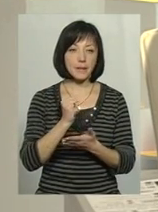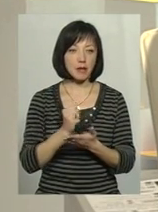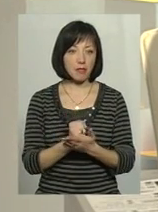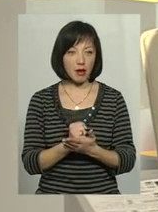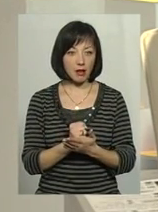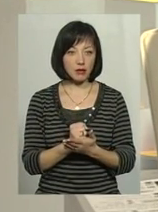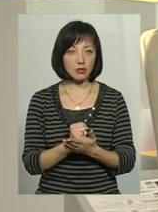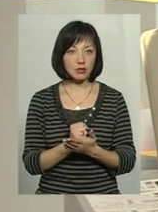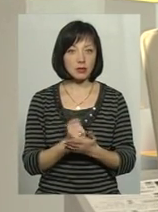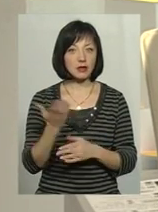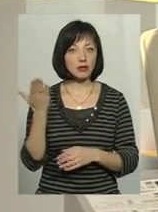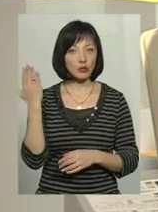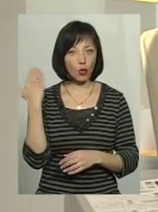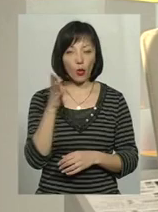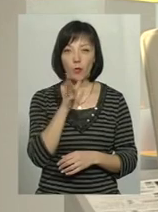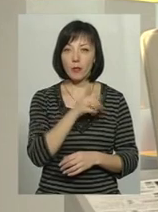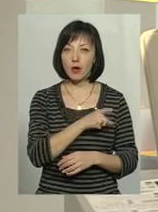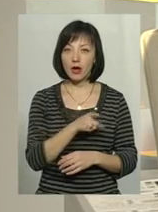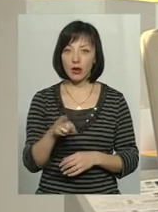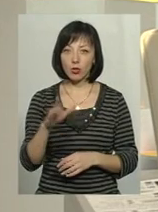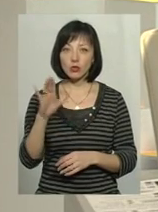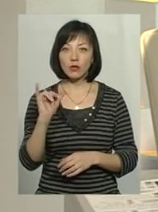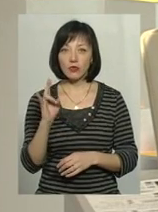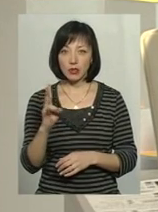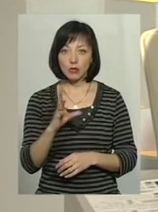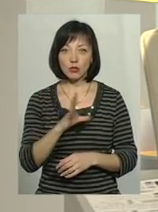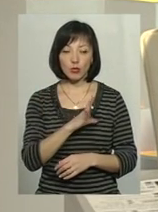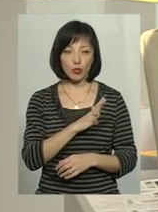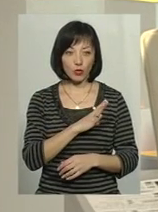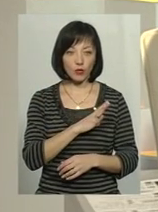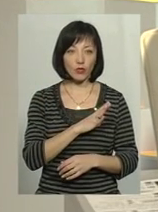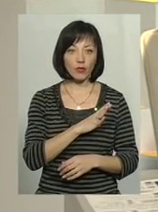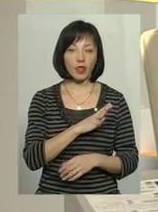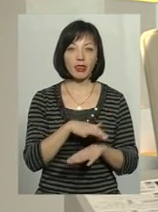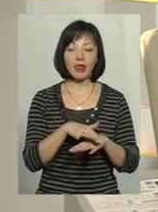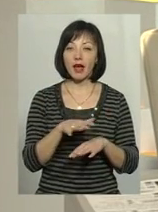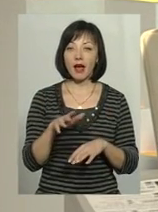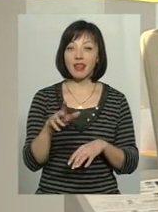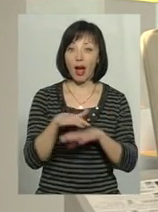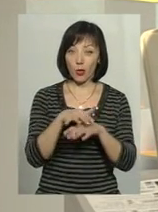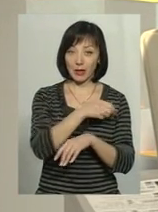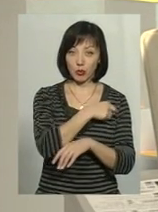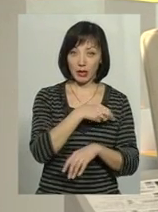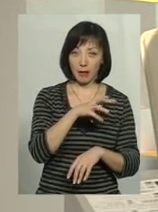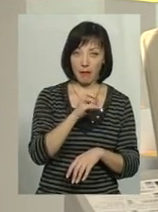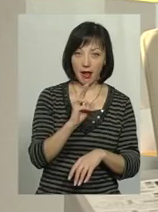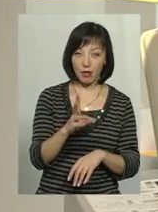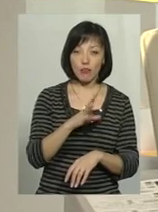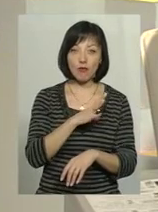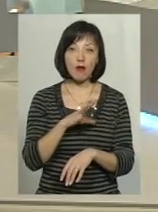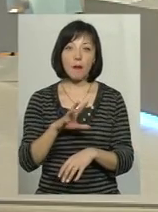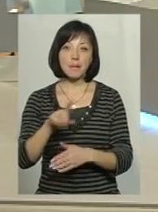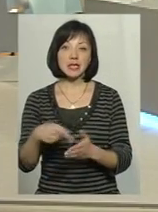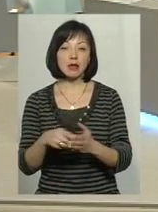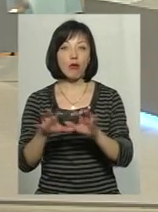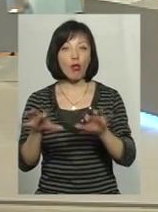за того періоду, коли народний депутат України Сергій Іванович Мельник був